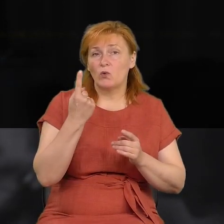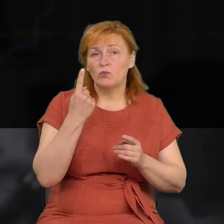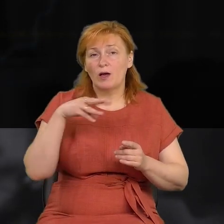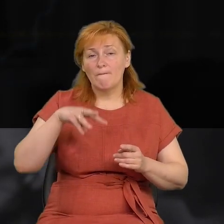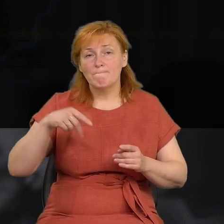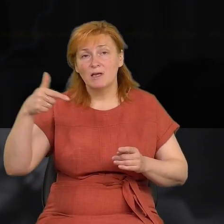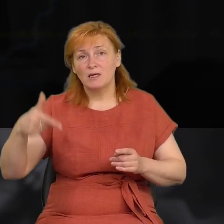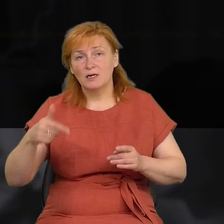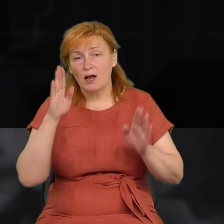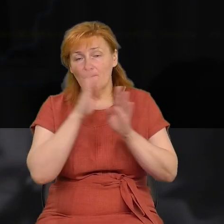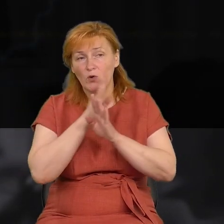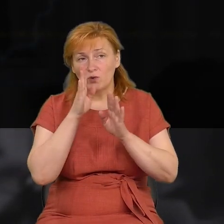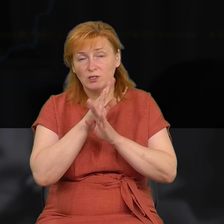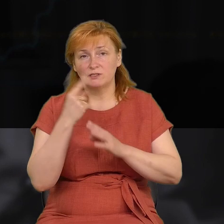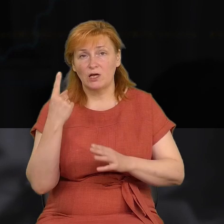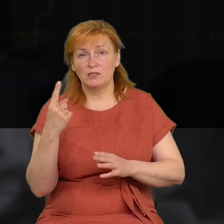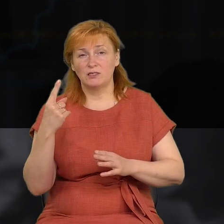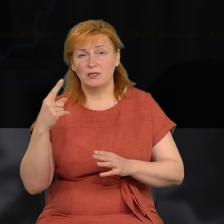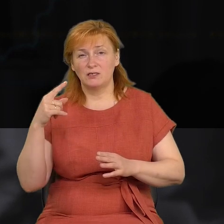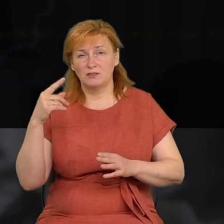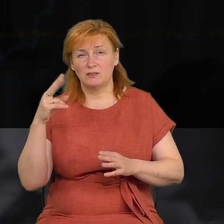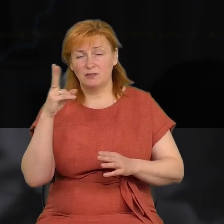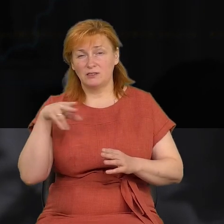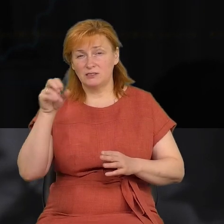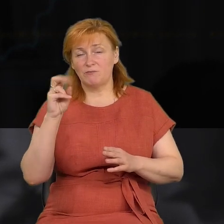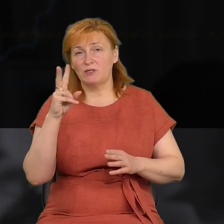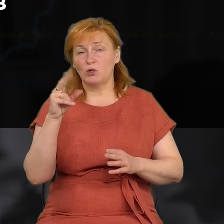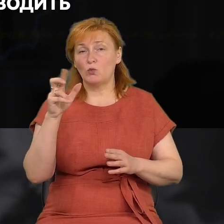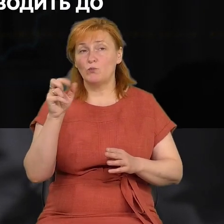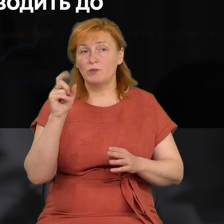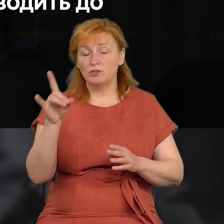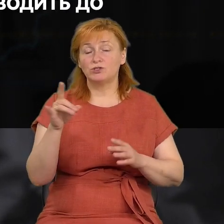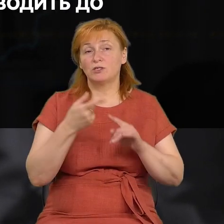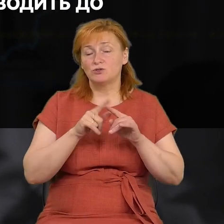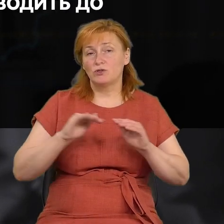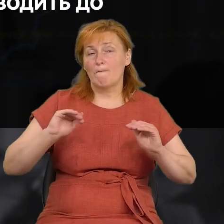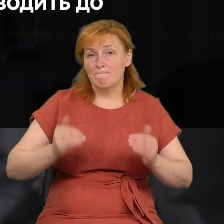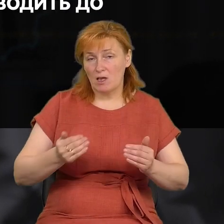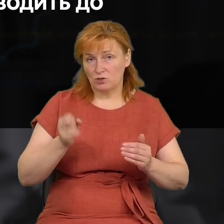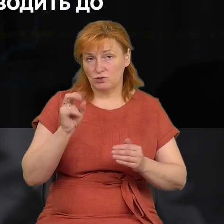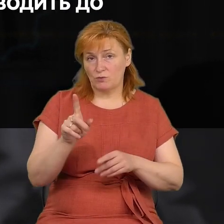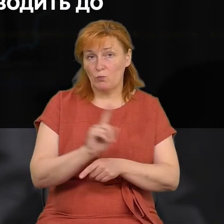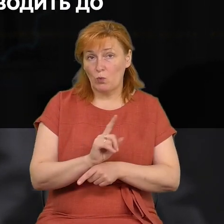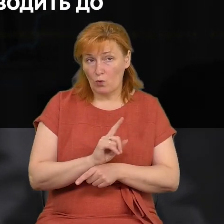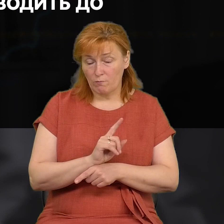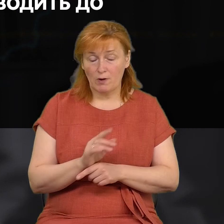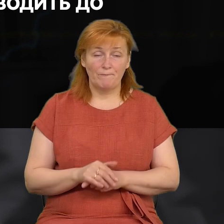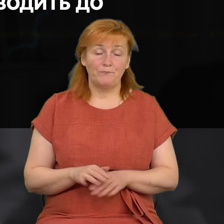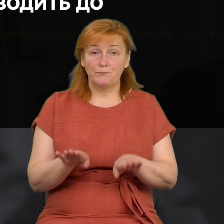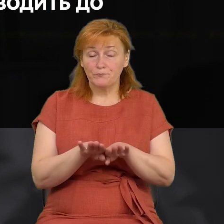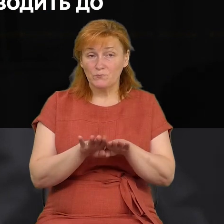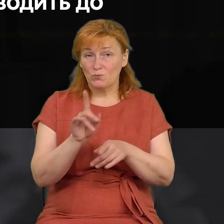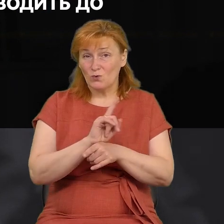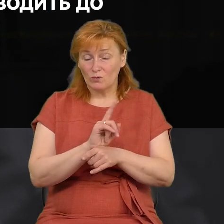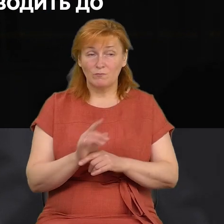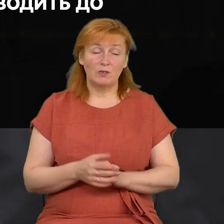кисню на дециметр кубічний, що в рази менше нормативу. В зв'язку з тим, що